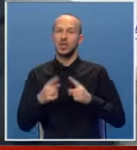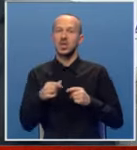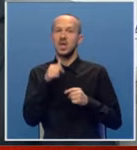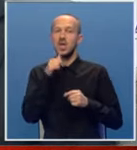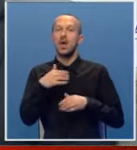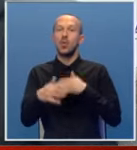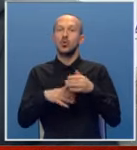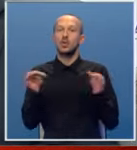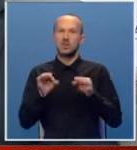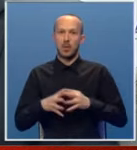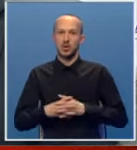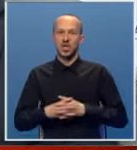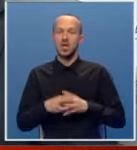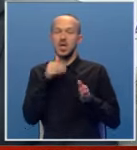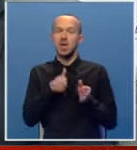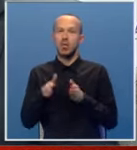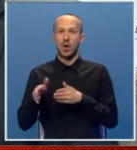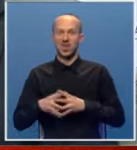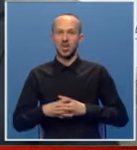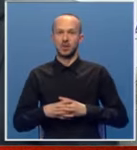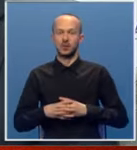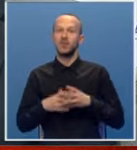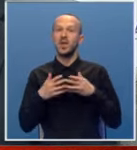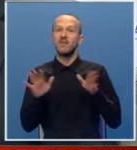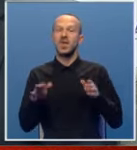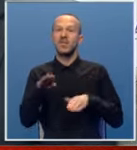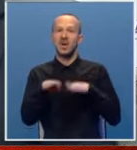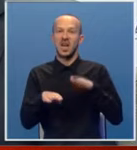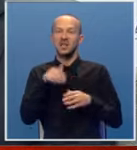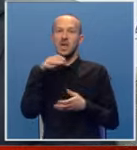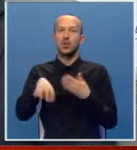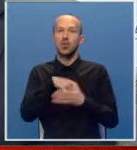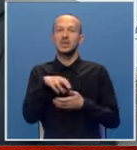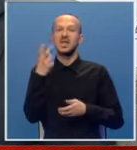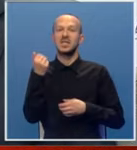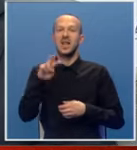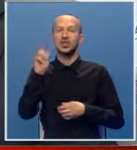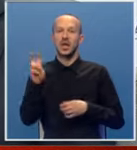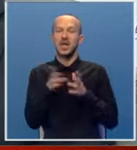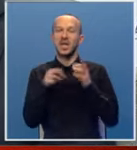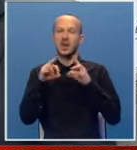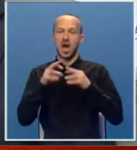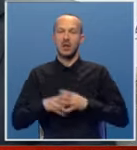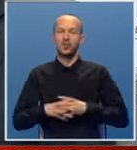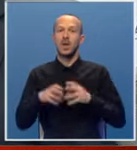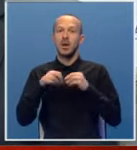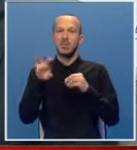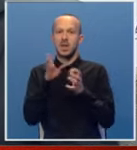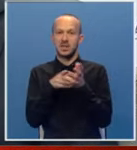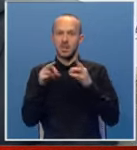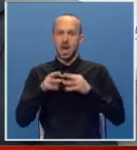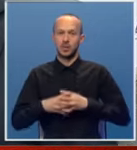pogonskoj spremnosti i pored velikih varijaca i turbulencija cijena električne energije na Berzama,